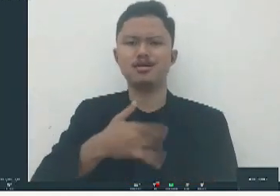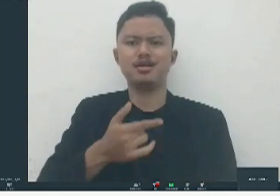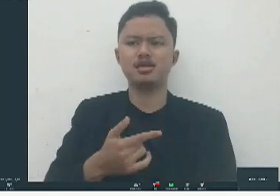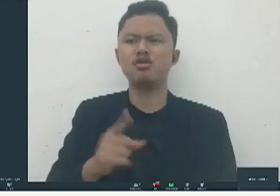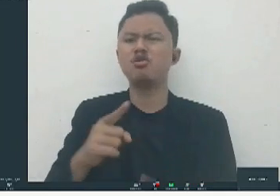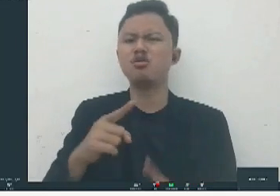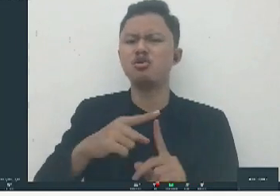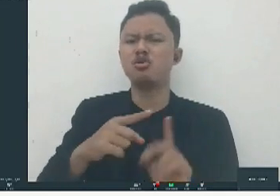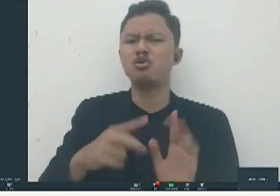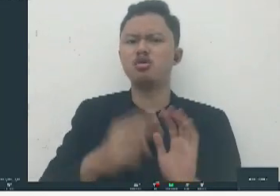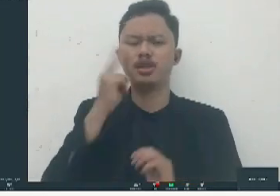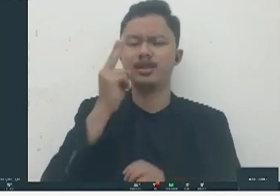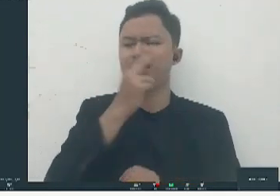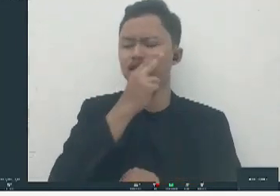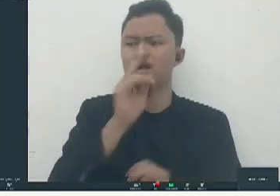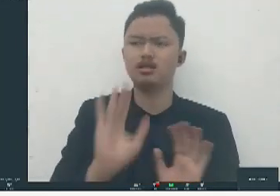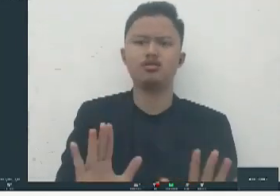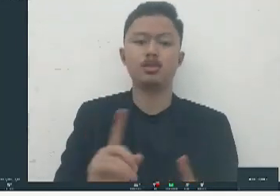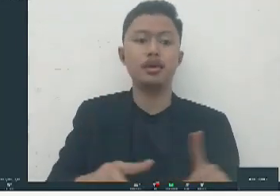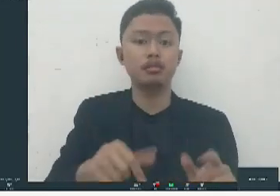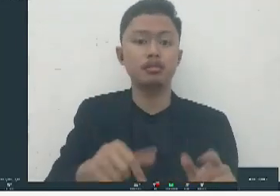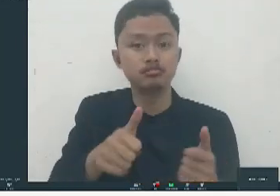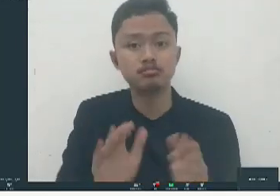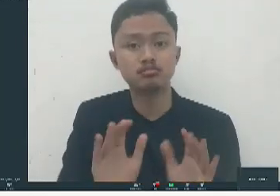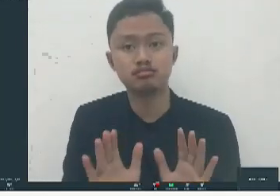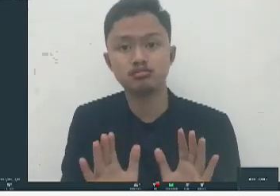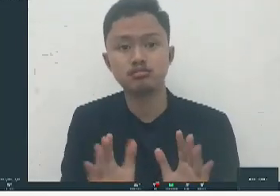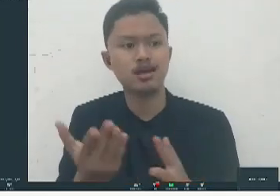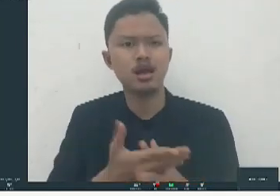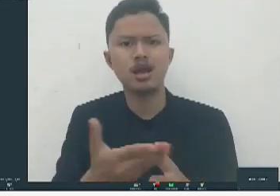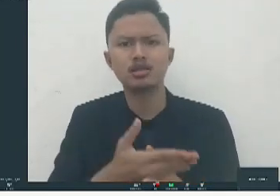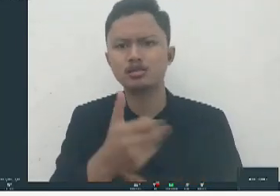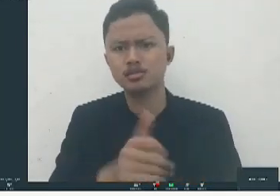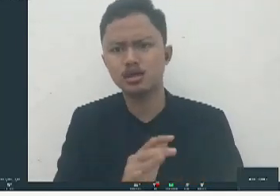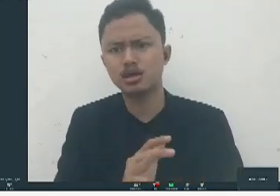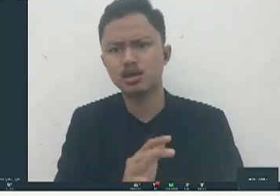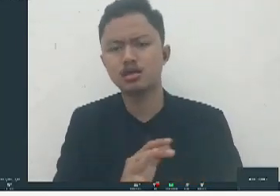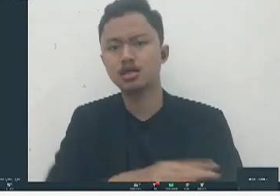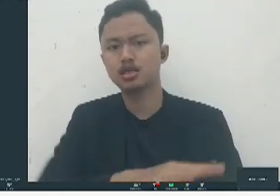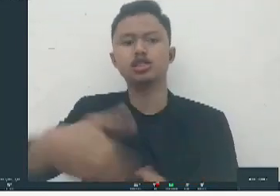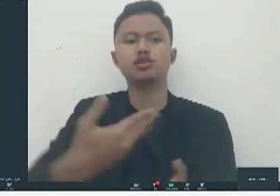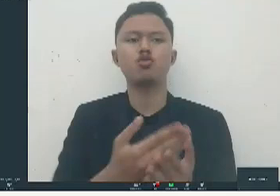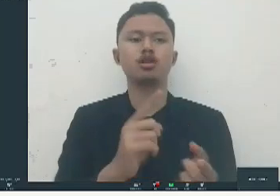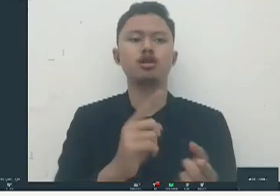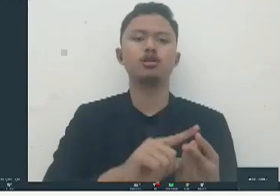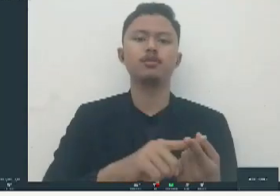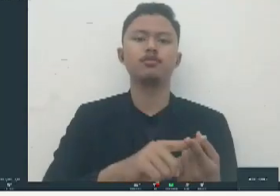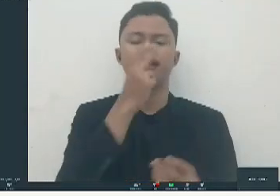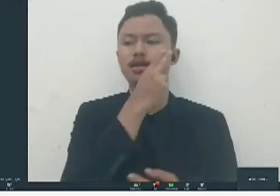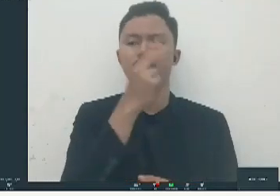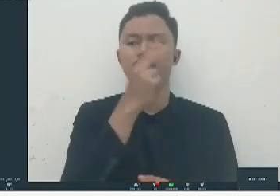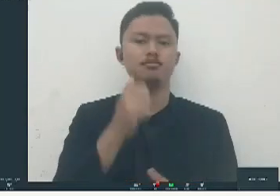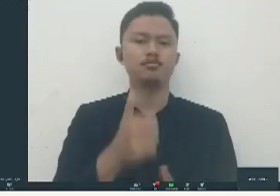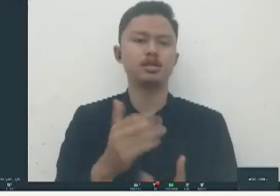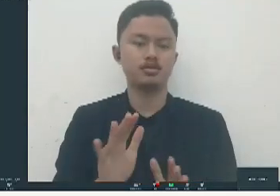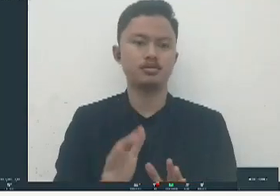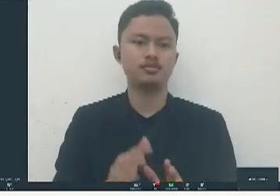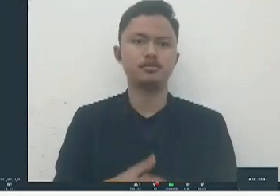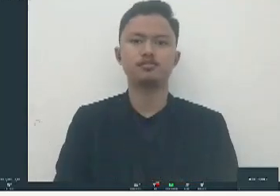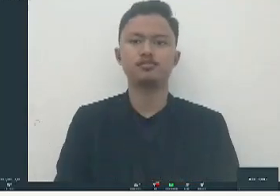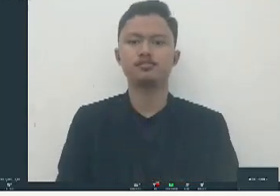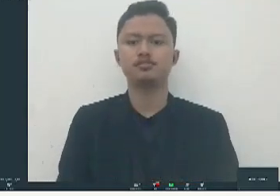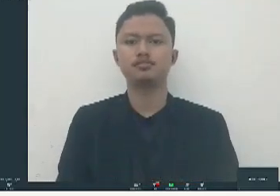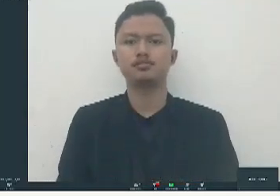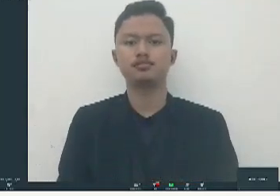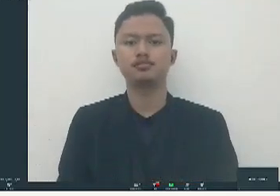bisa gitu ya tetapi kan belum tentu bisa akses buat semua apa teman-teman yang netra begitu kan ya terus apa namanya bahwa